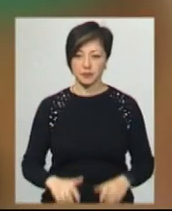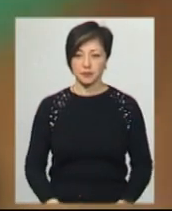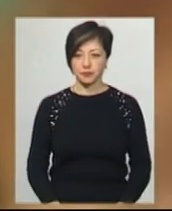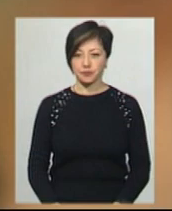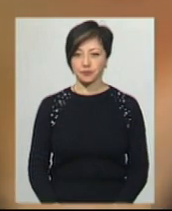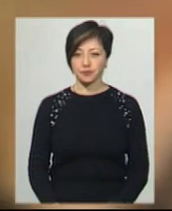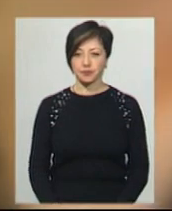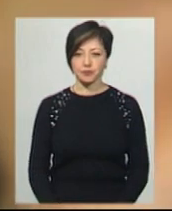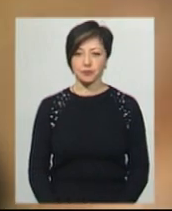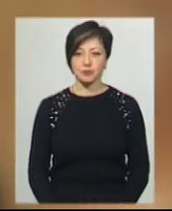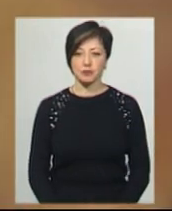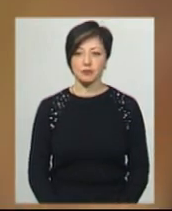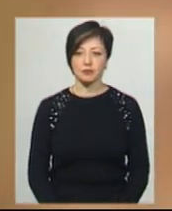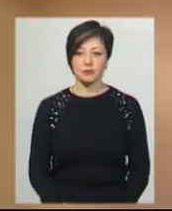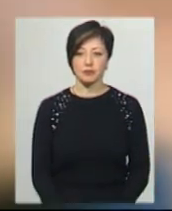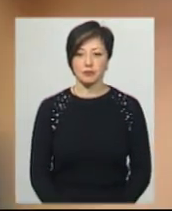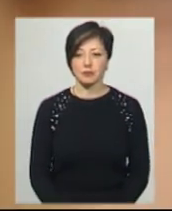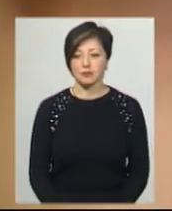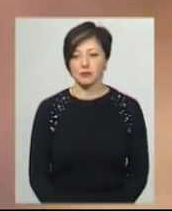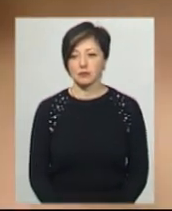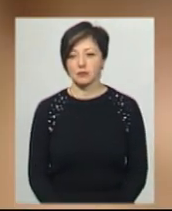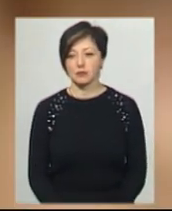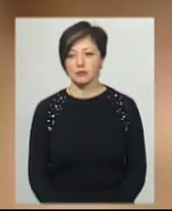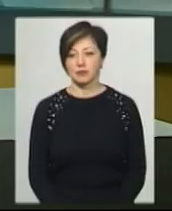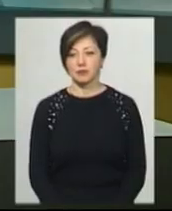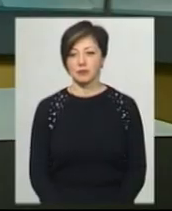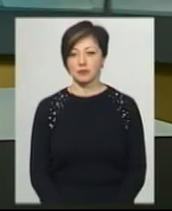Катерина Шевчук, Андрій Гумений, новини на Суспільному, Хмельницький.